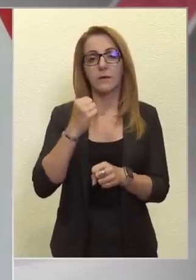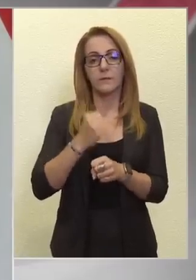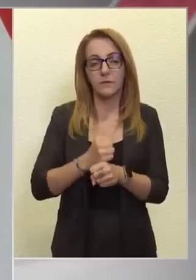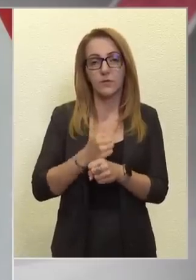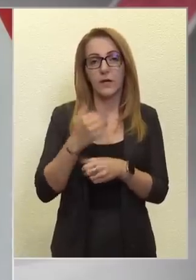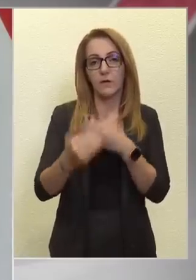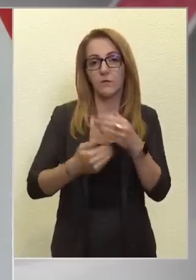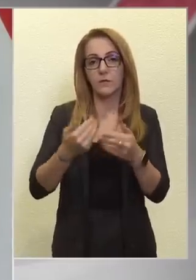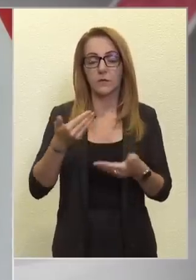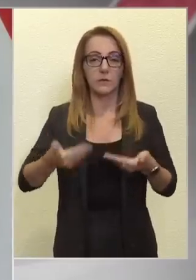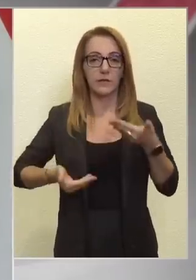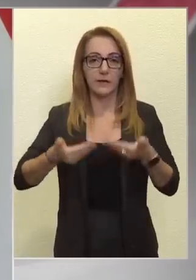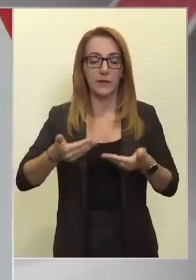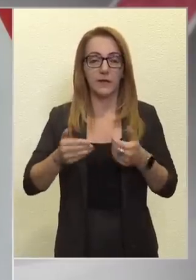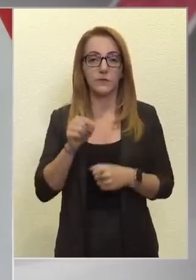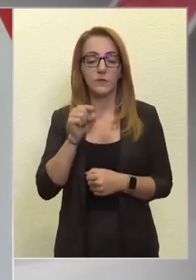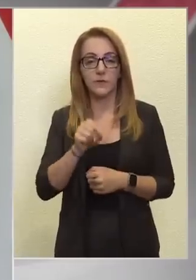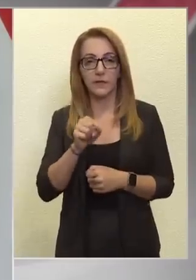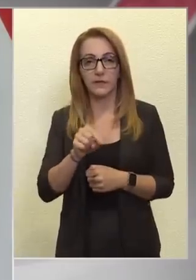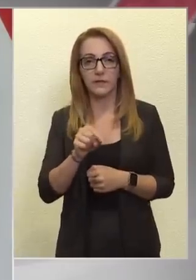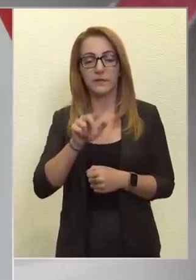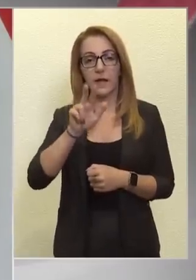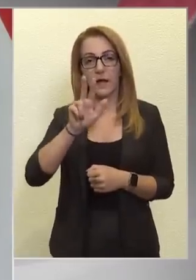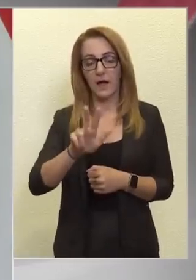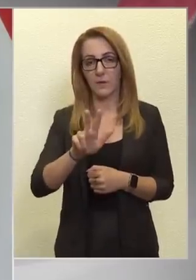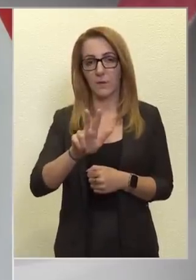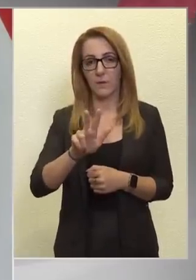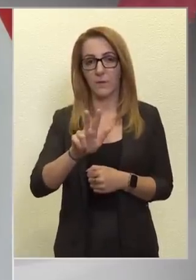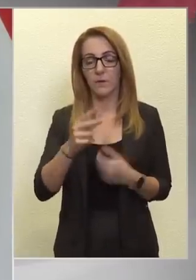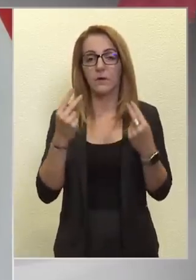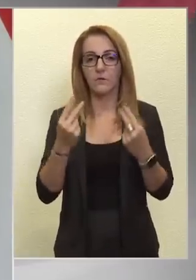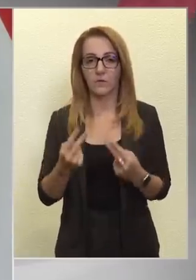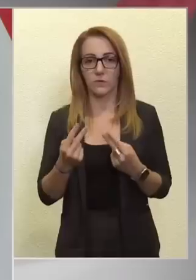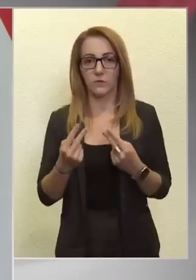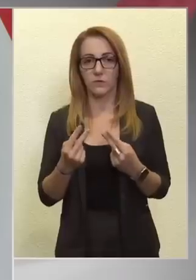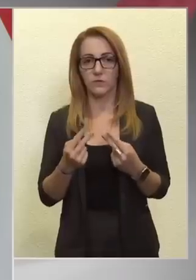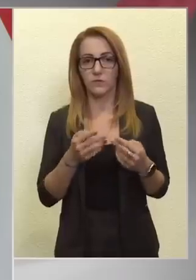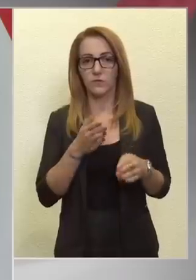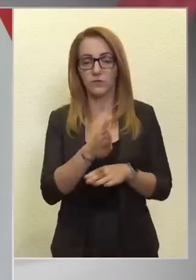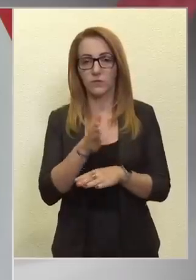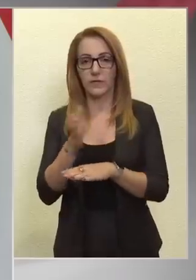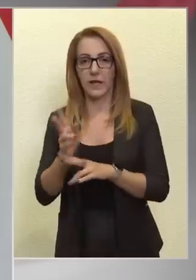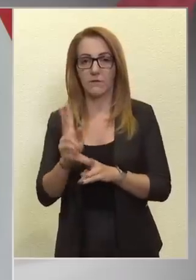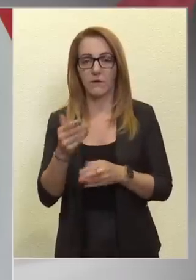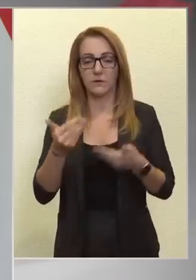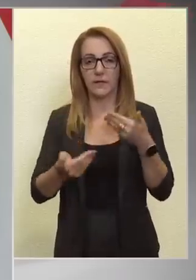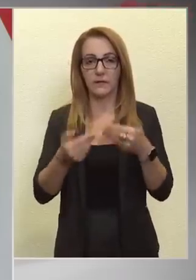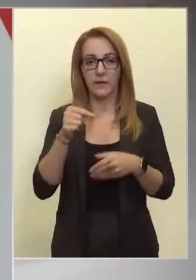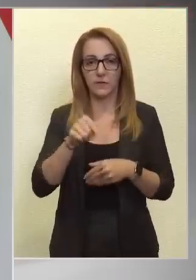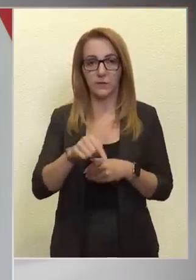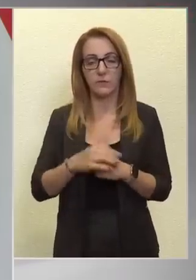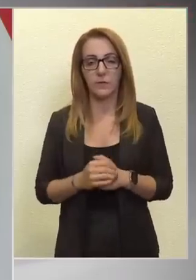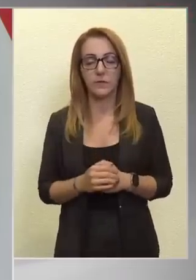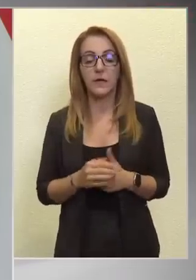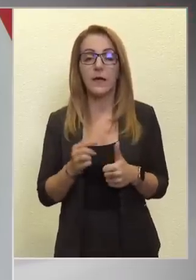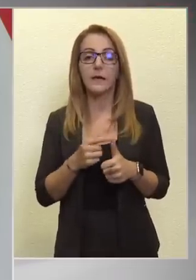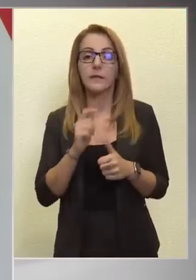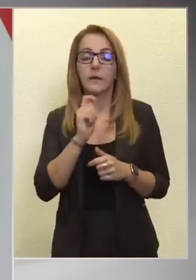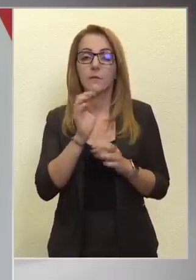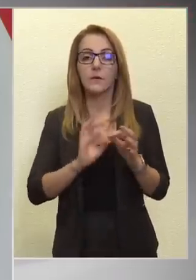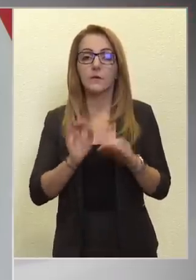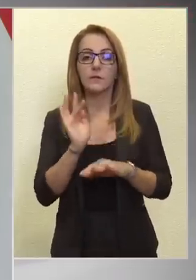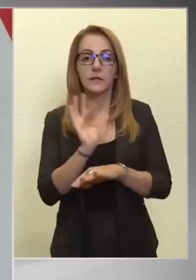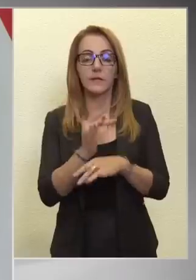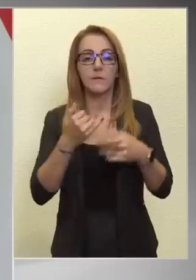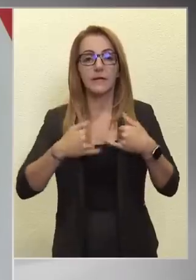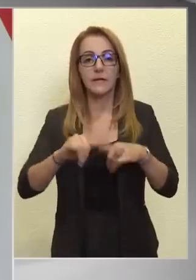tárgyalások. Itt három fontos iránya van a tárgyalásoknak, az egyik, hogy Magyarországgal